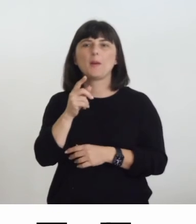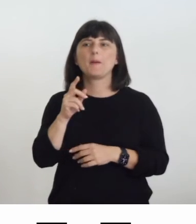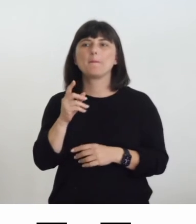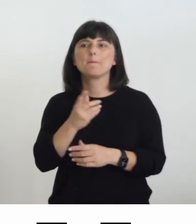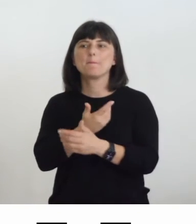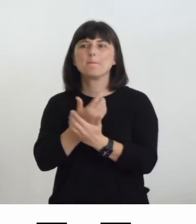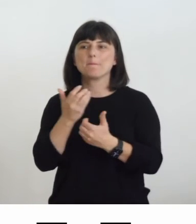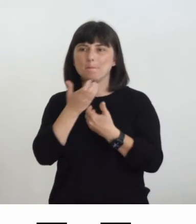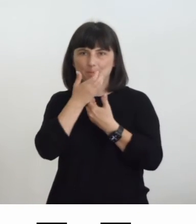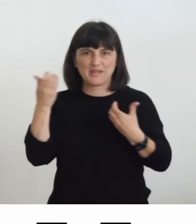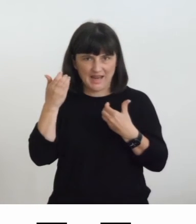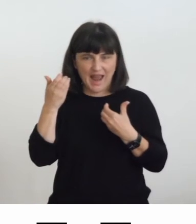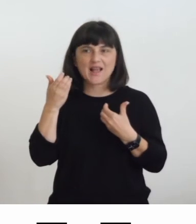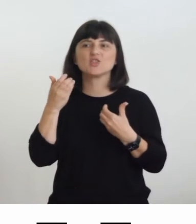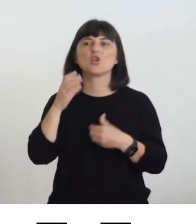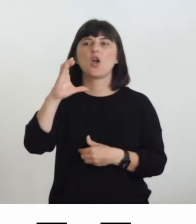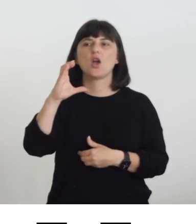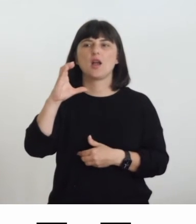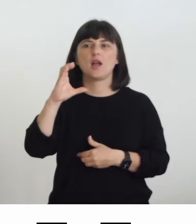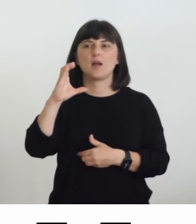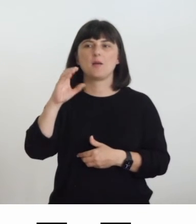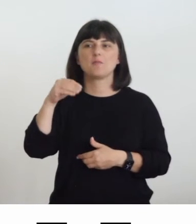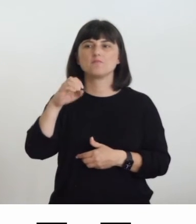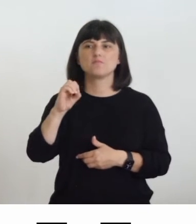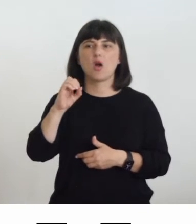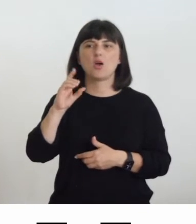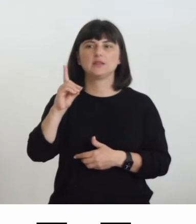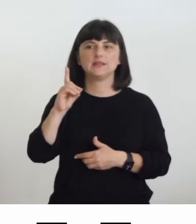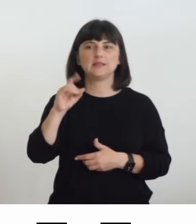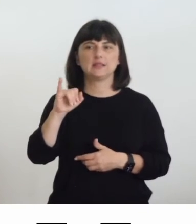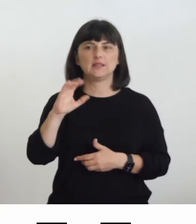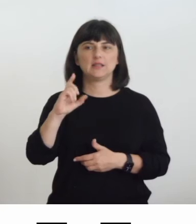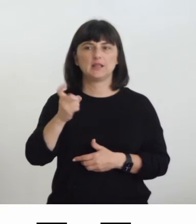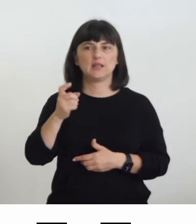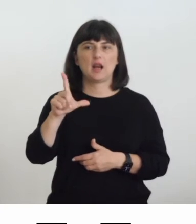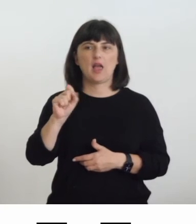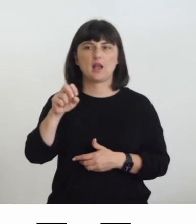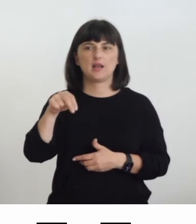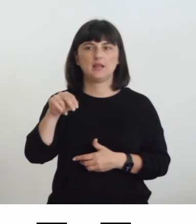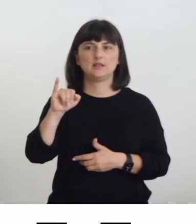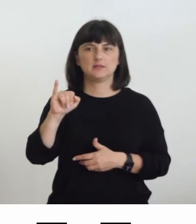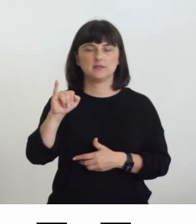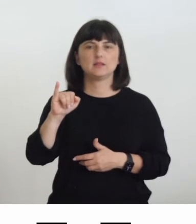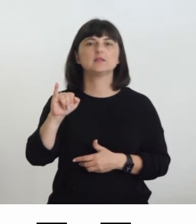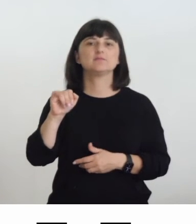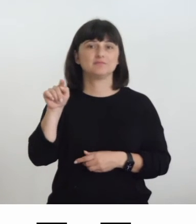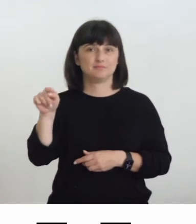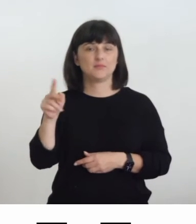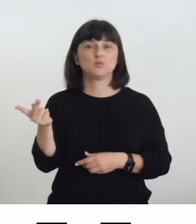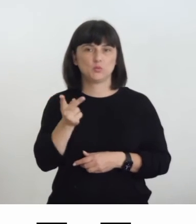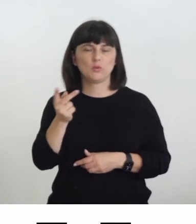Cle ringrazio il mio collaboratore di laboratorio Gianluca Balzerano che me le ha fornite